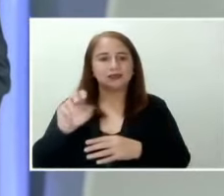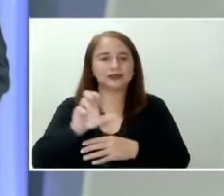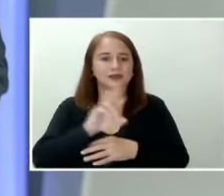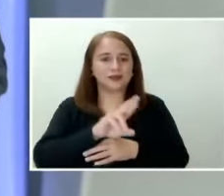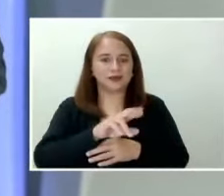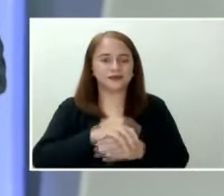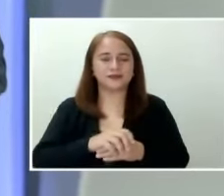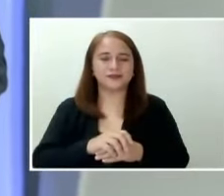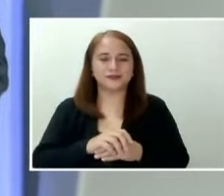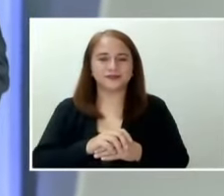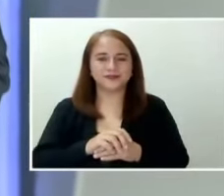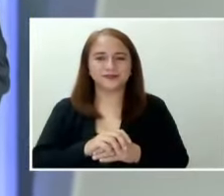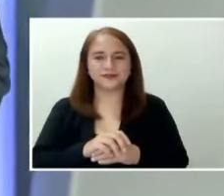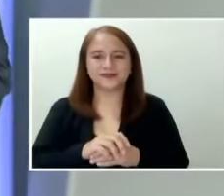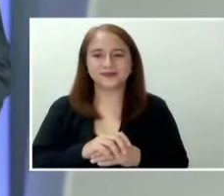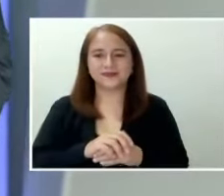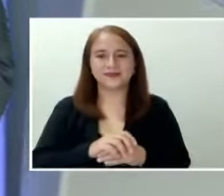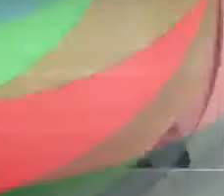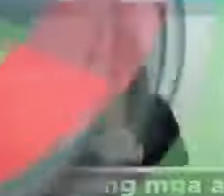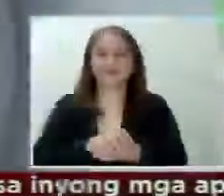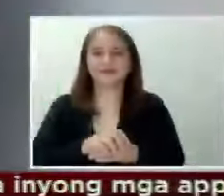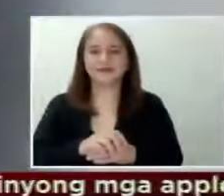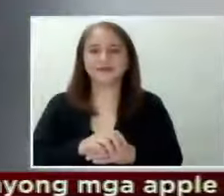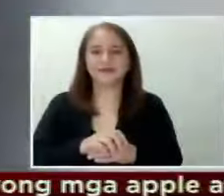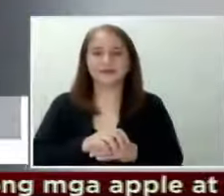Nagpa-patrol inarepon, Mina.